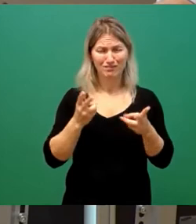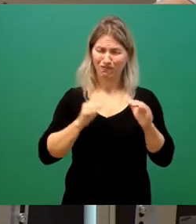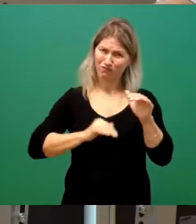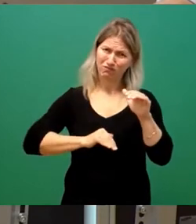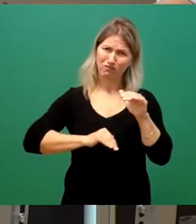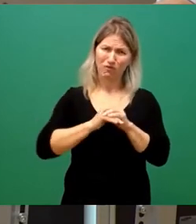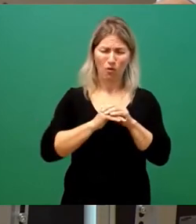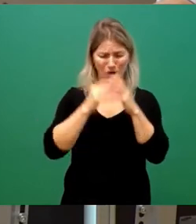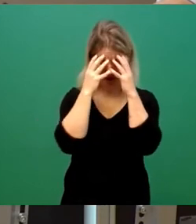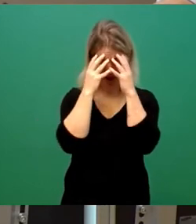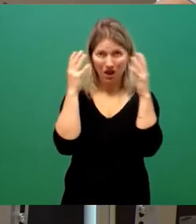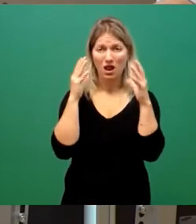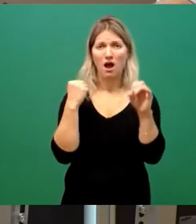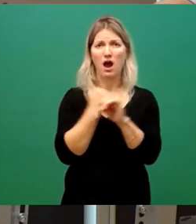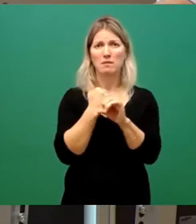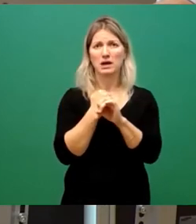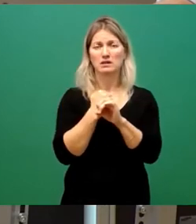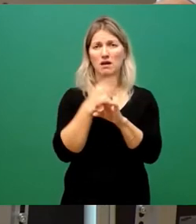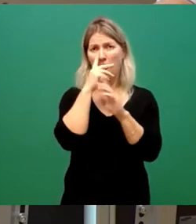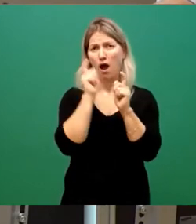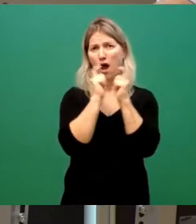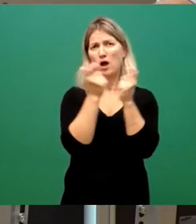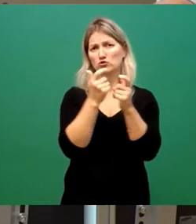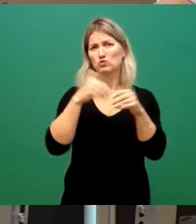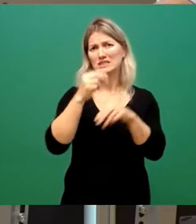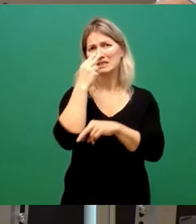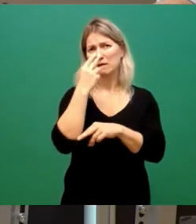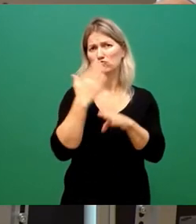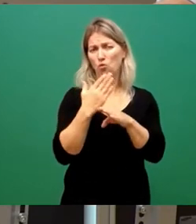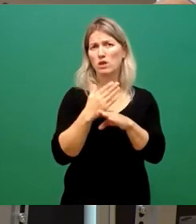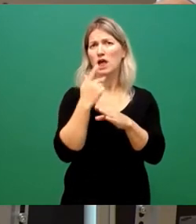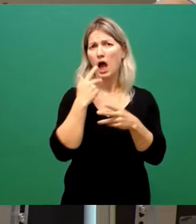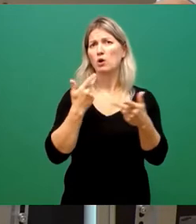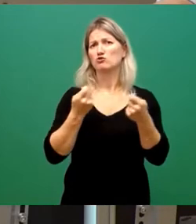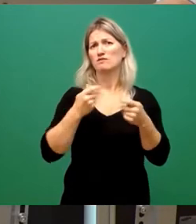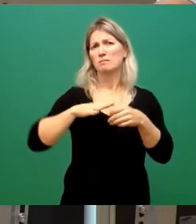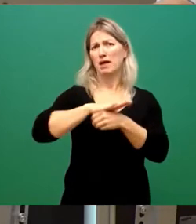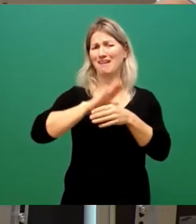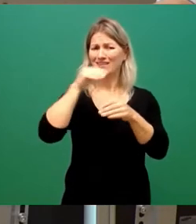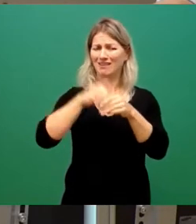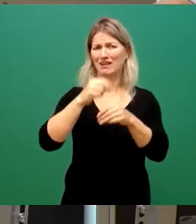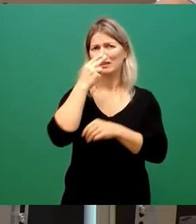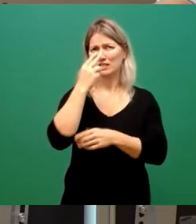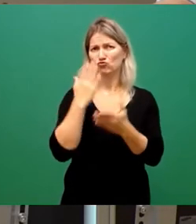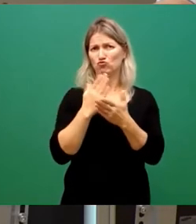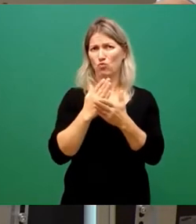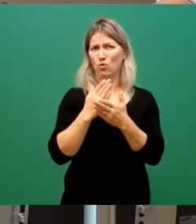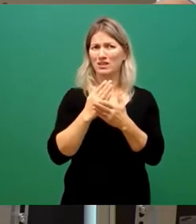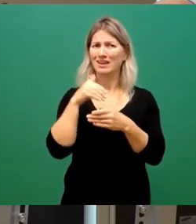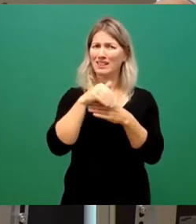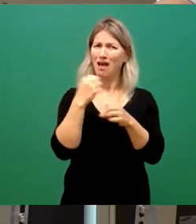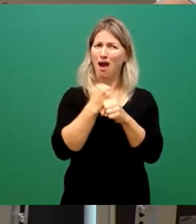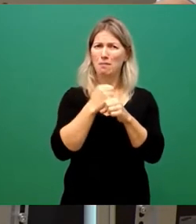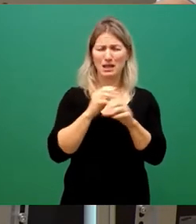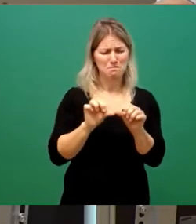Arbeit. Das sieht man nicht nur im Ausschuss, sondern sieht man, glaube ich, auch in dem Geschäftsbereich mit einer unfassbar großen Arbeitsmenge, die mit dem